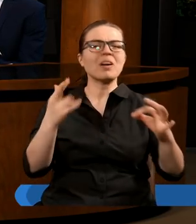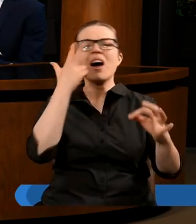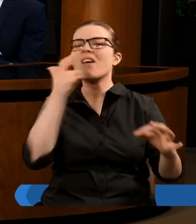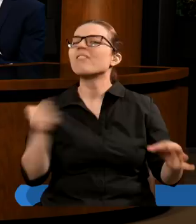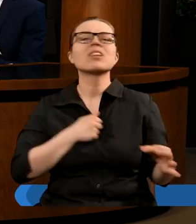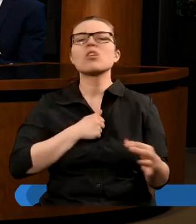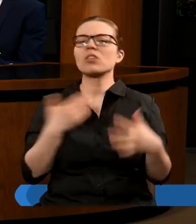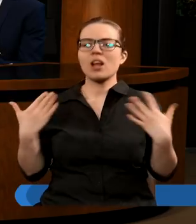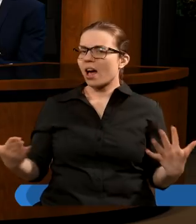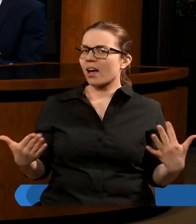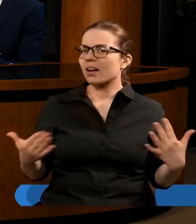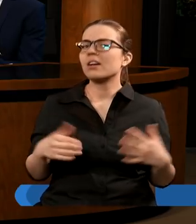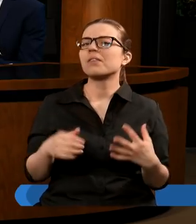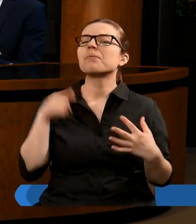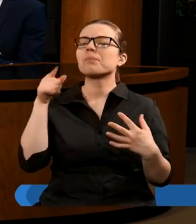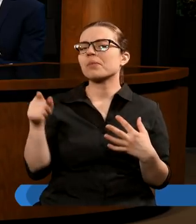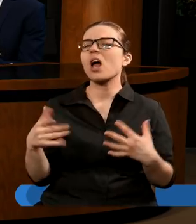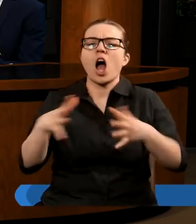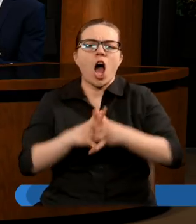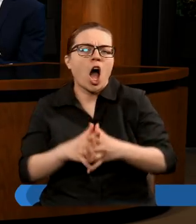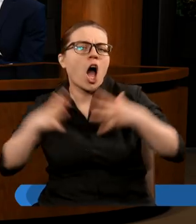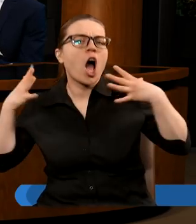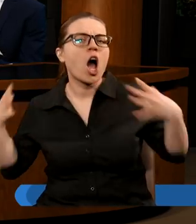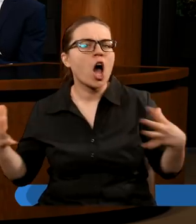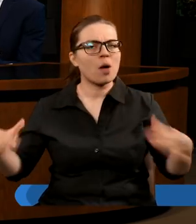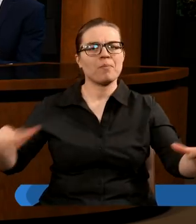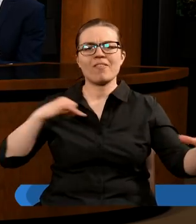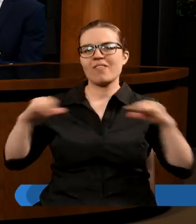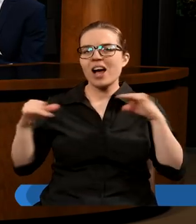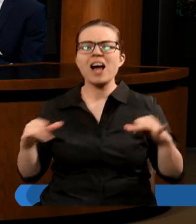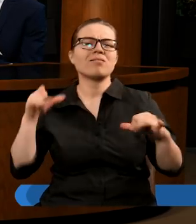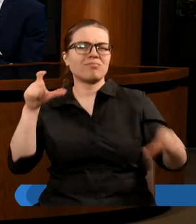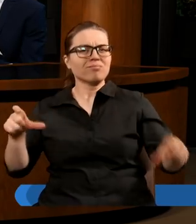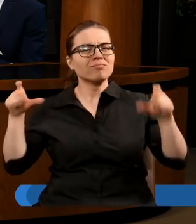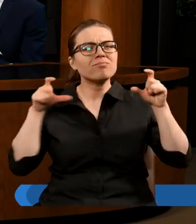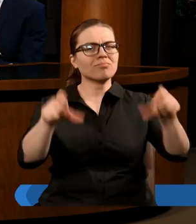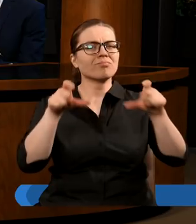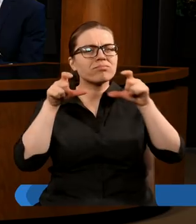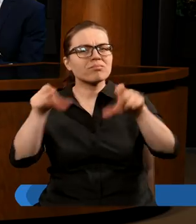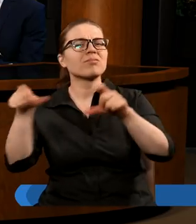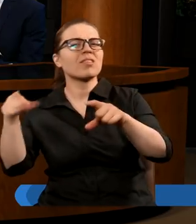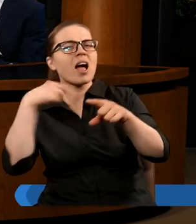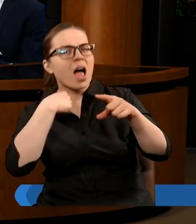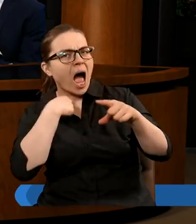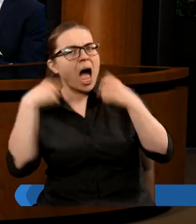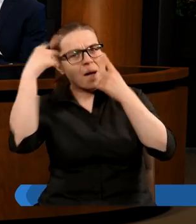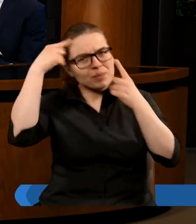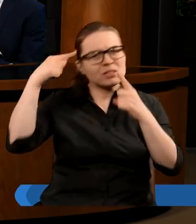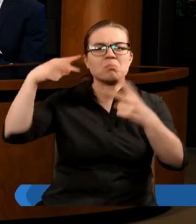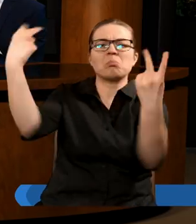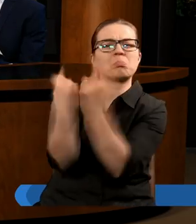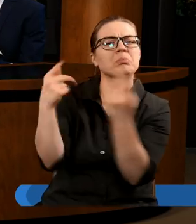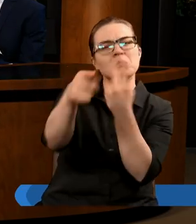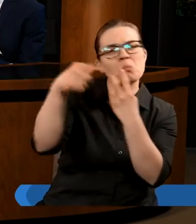było to, że miała ona ogromną władzę i narzucała wszystkim innym ludziom swój sposób myślenia. Ograniczała